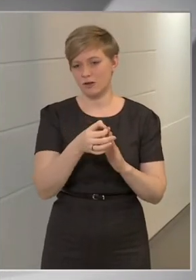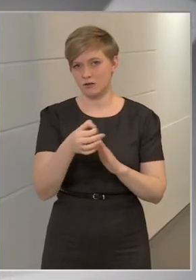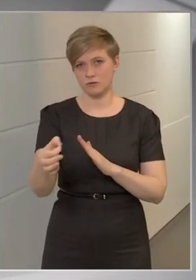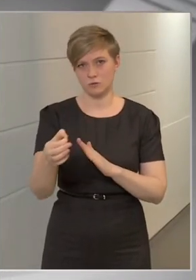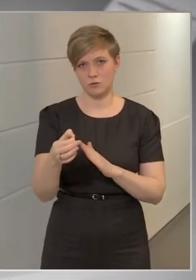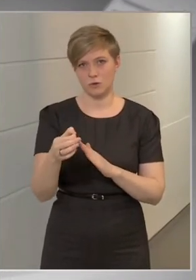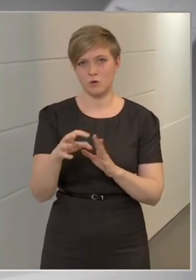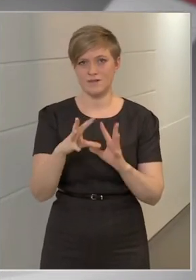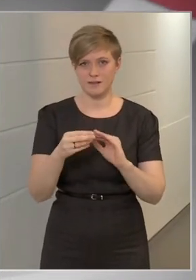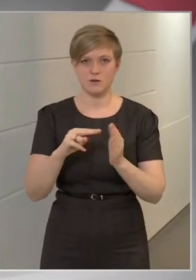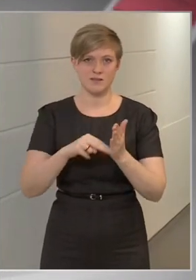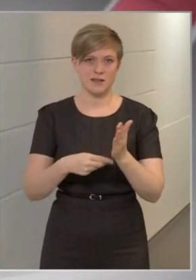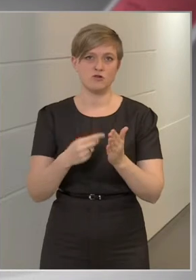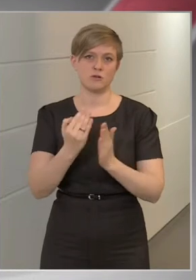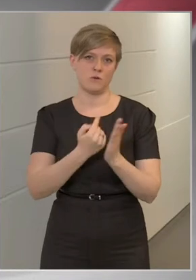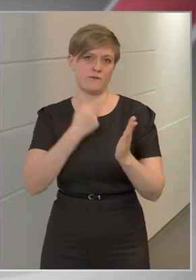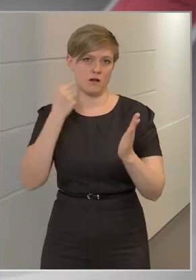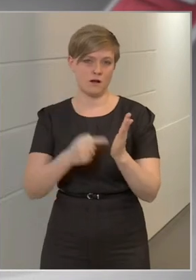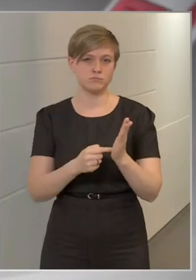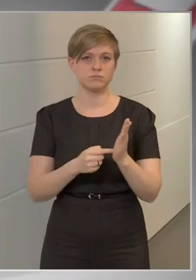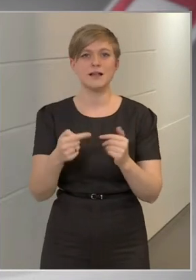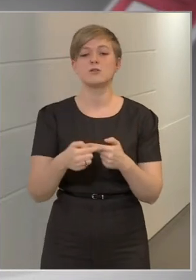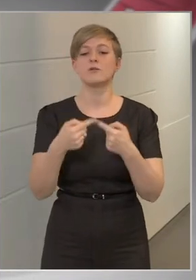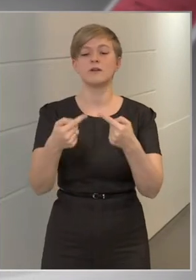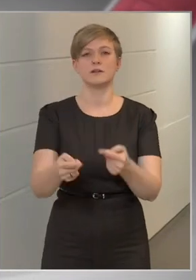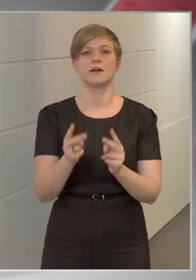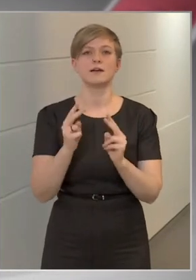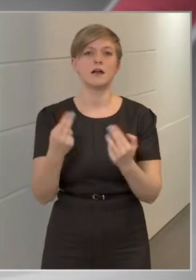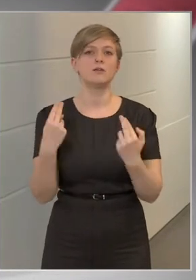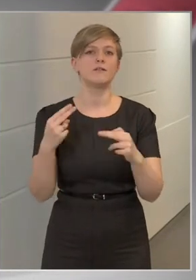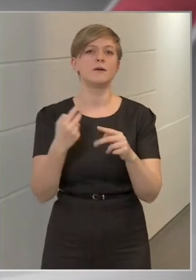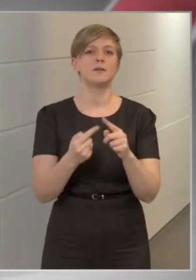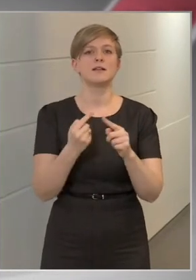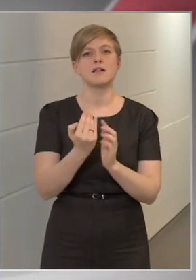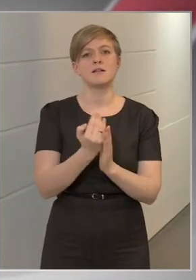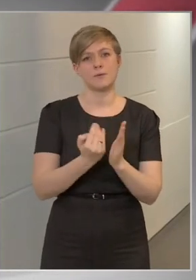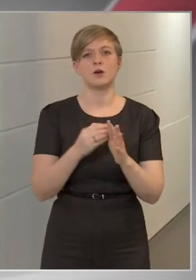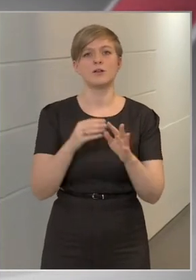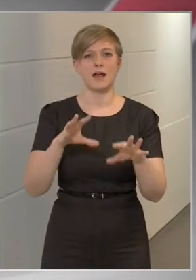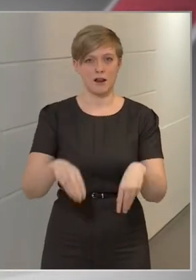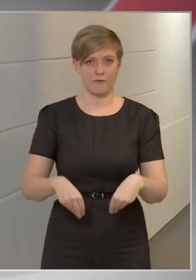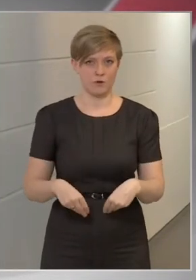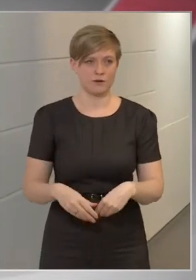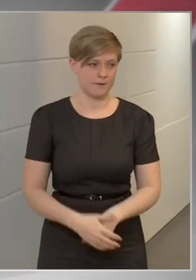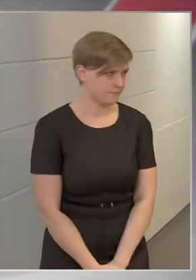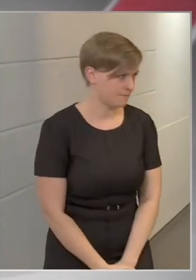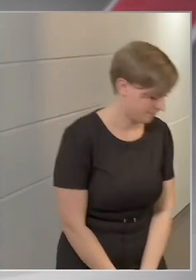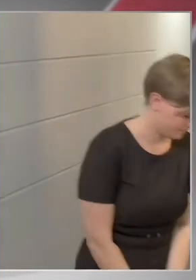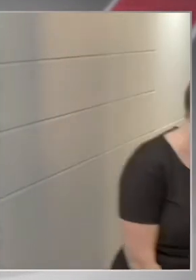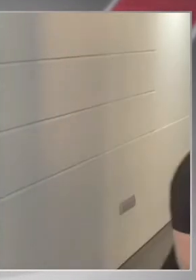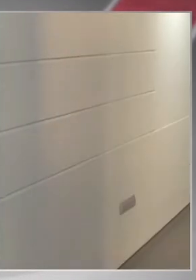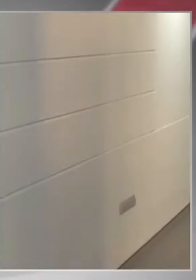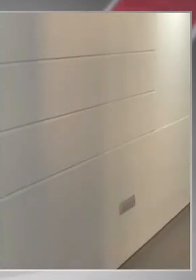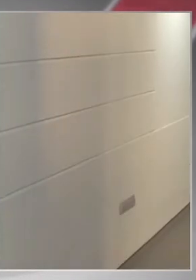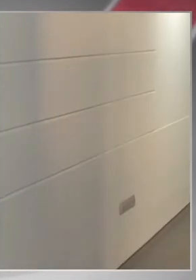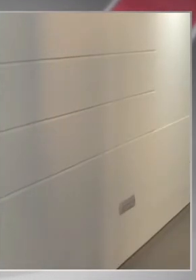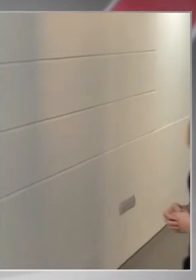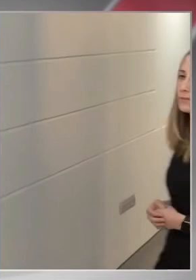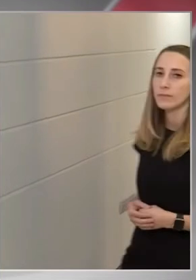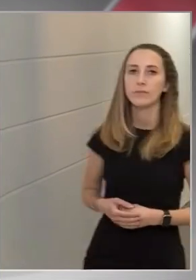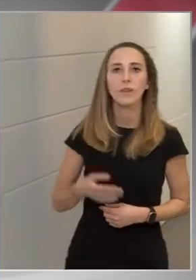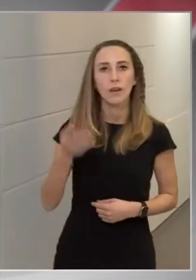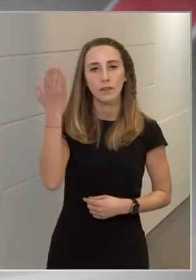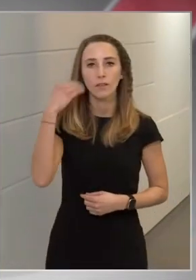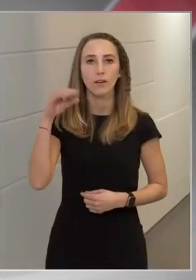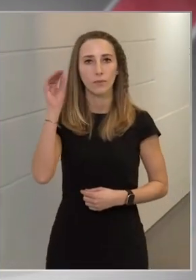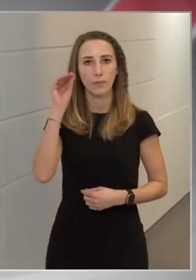koncessziós szerződés a törvény szerint. Ezt követően kell a további részletszabályokat elfogadni. Tavaly jelentették be, hogy